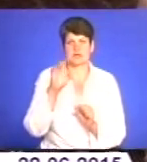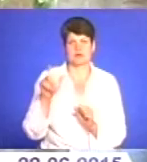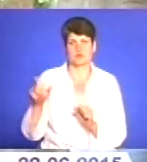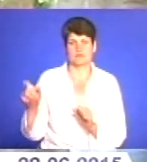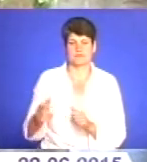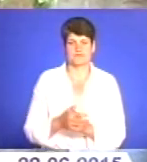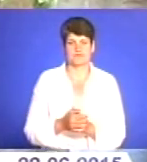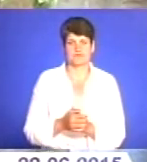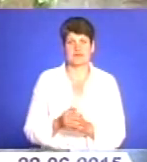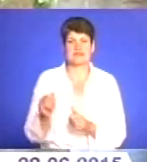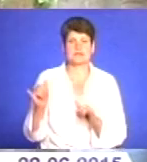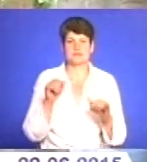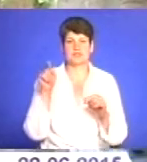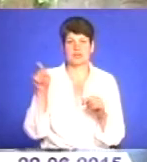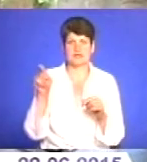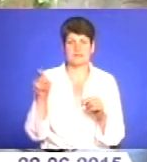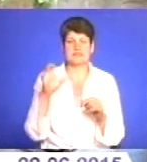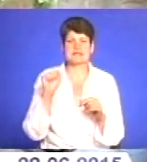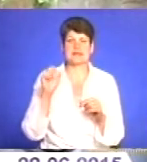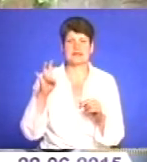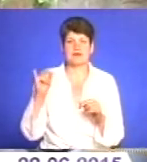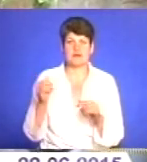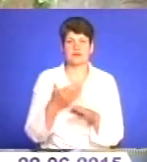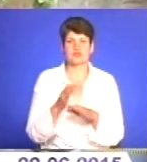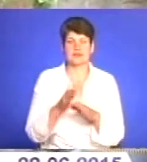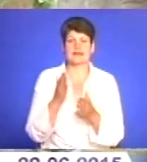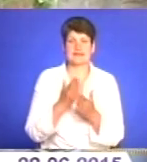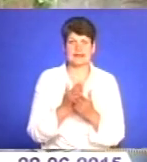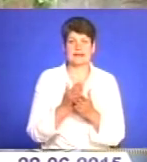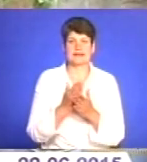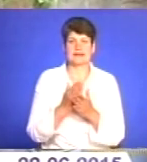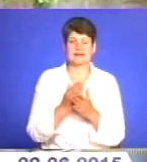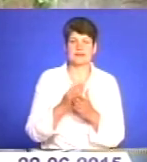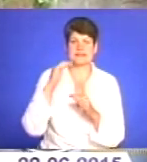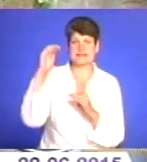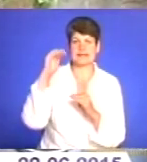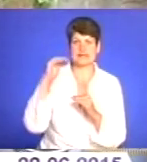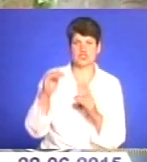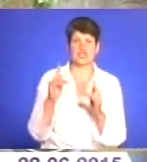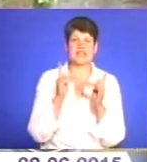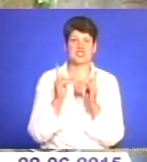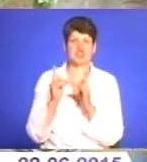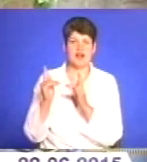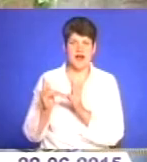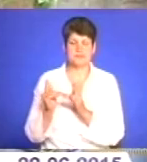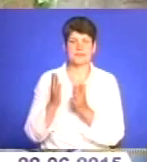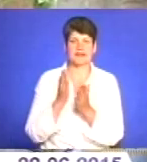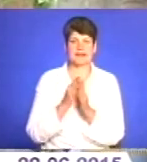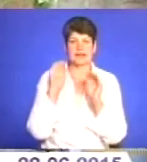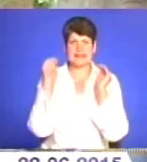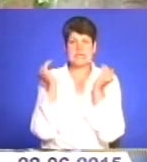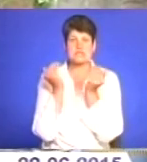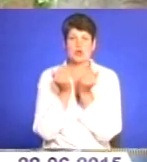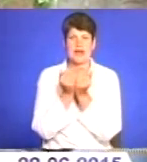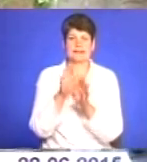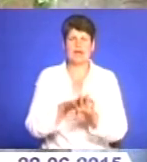Забезпечена там санітарна частина, також є стелажі, ліжка, відведений ізолятор. Тобто